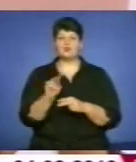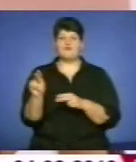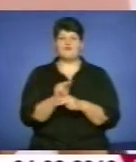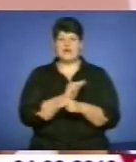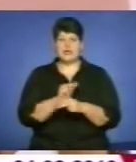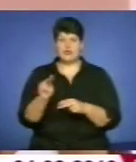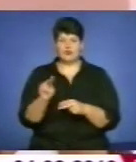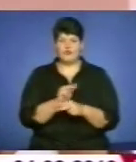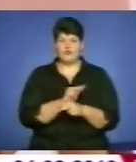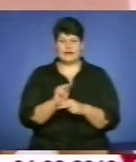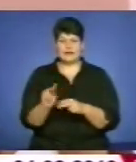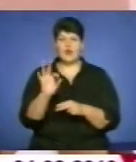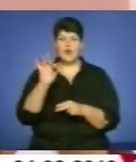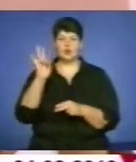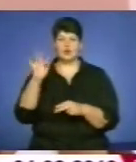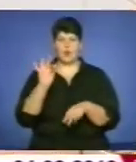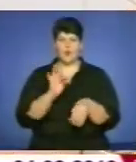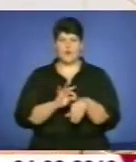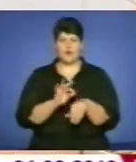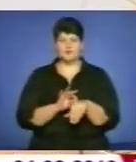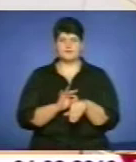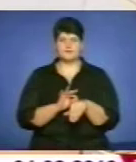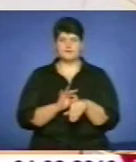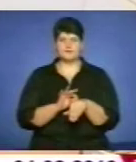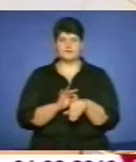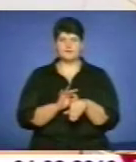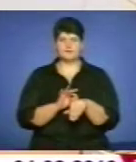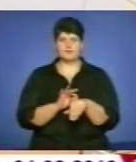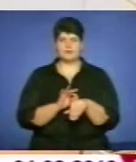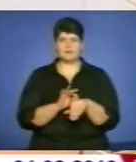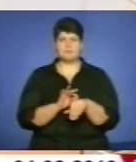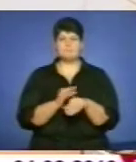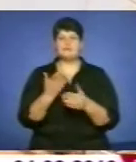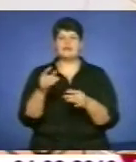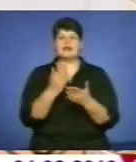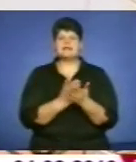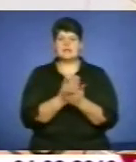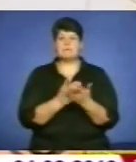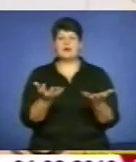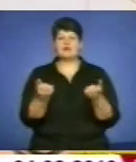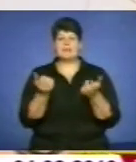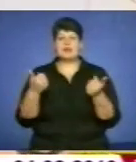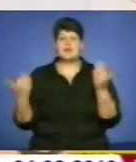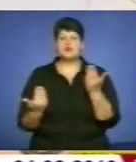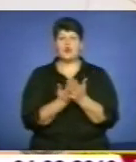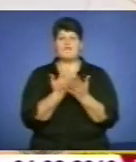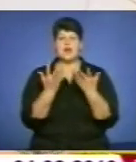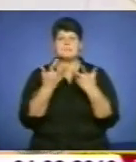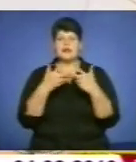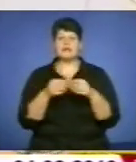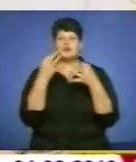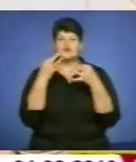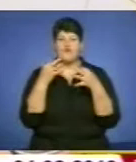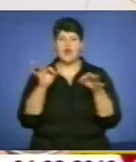онкологічне захворювання. В операційні ми отримали нові апарати, які дозволяють проводити